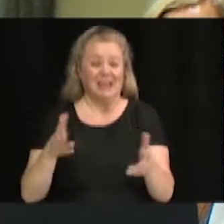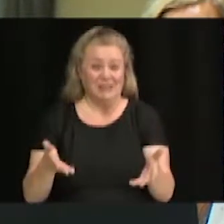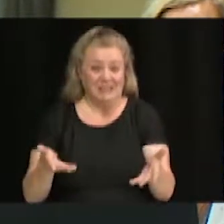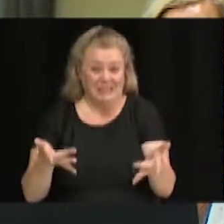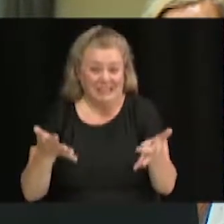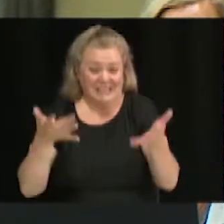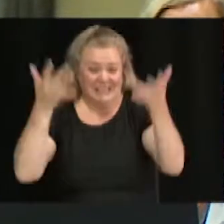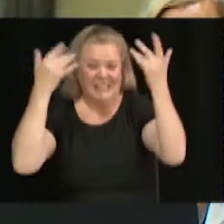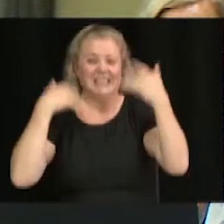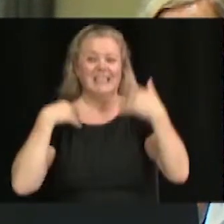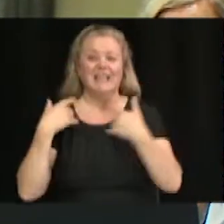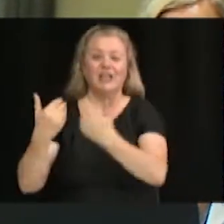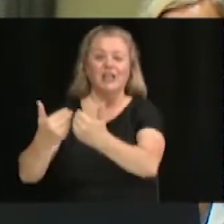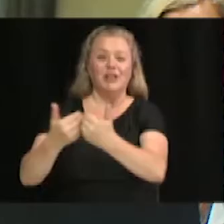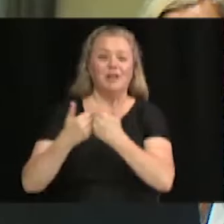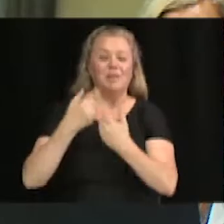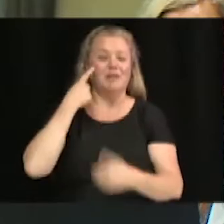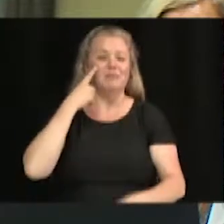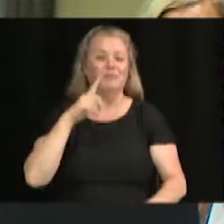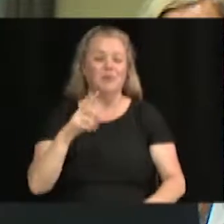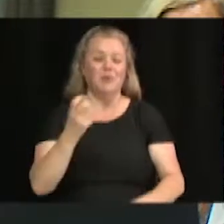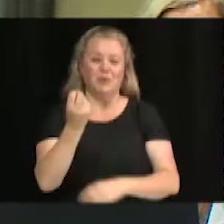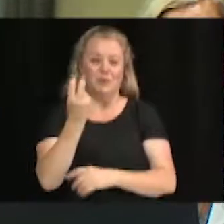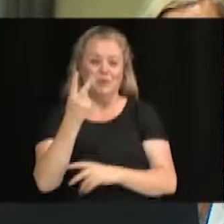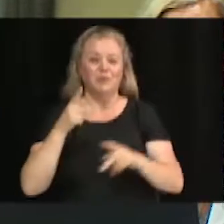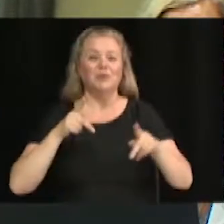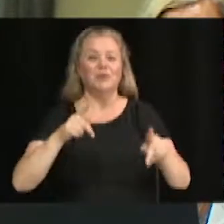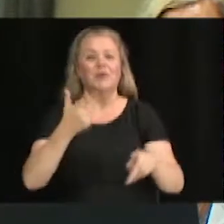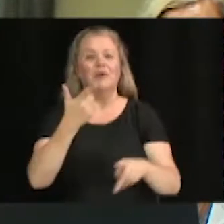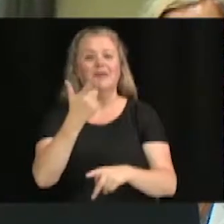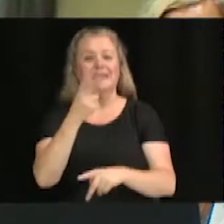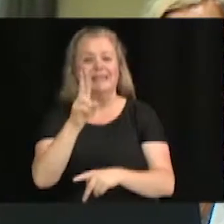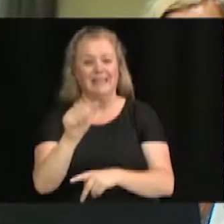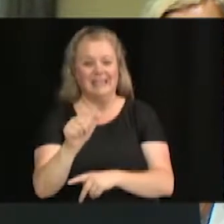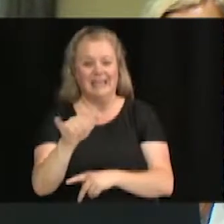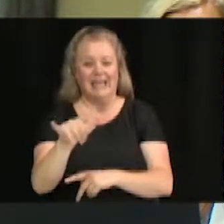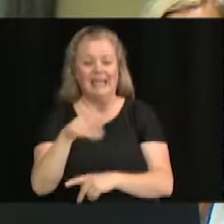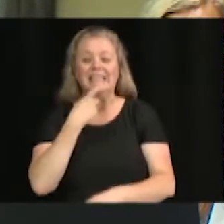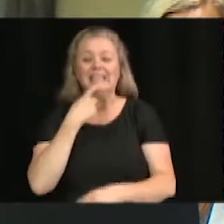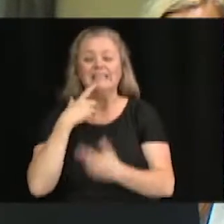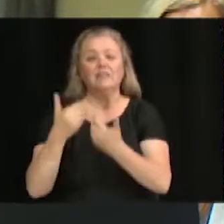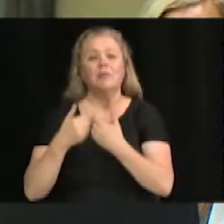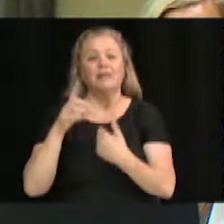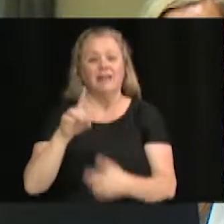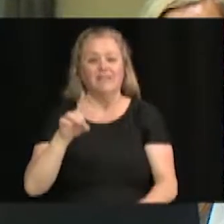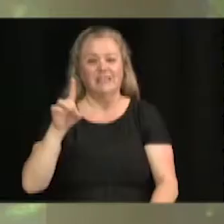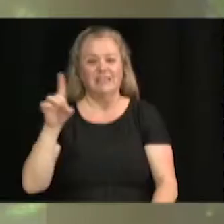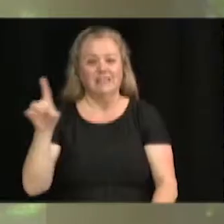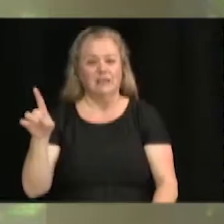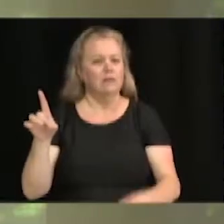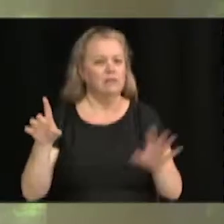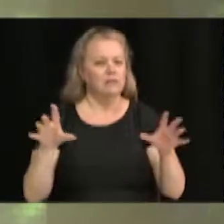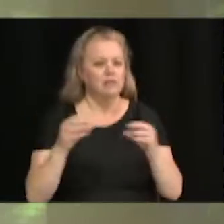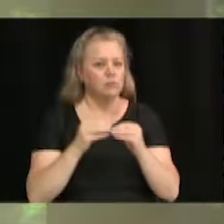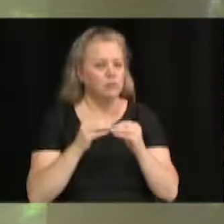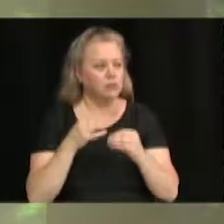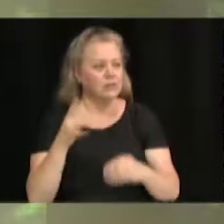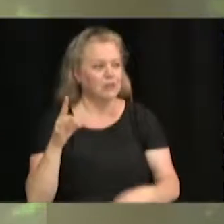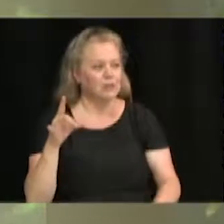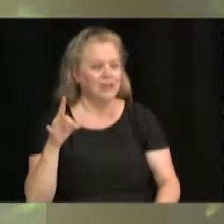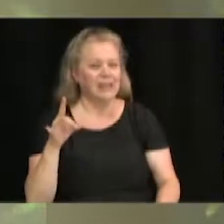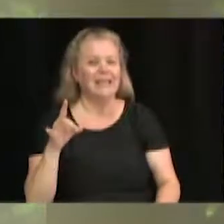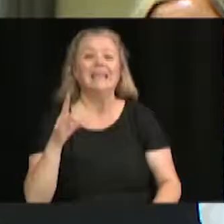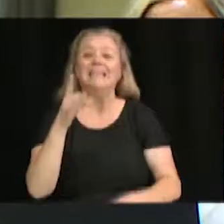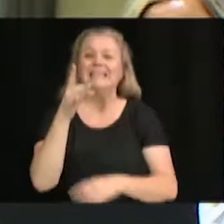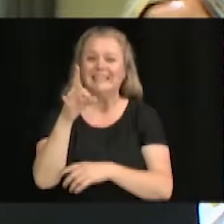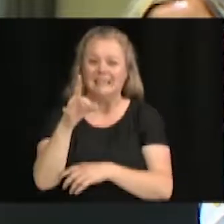Demande de dérogation mineure pour le 12 rue Guay, formulée par M. David Thion. 18, M. Arcand. Pardon, oui, 18